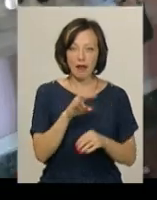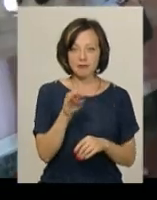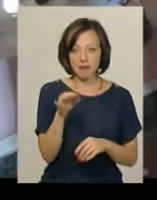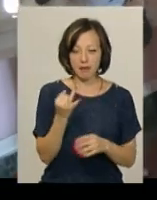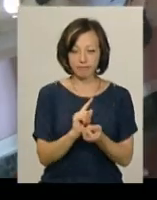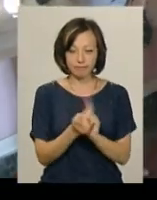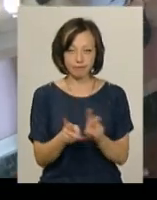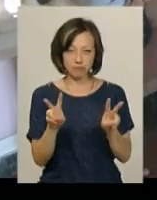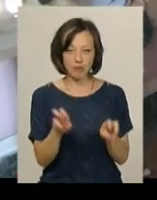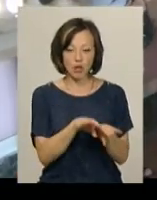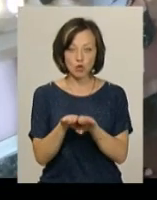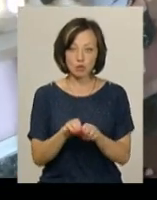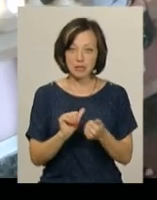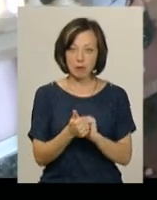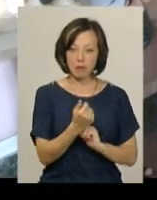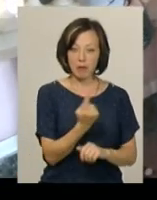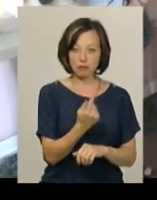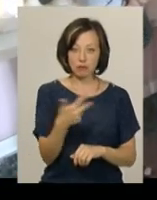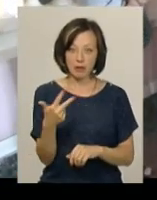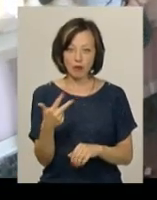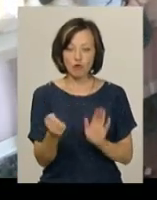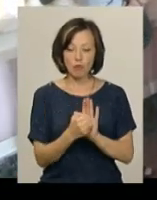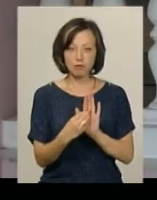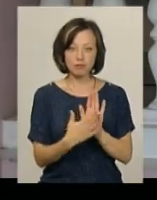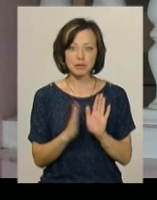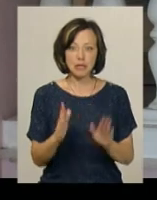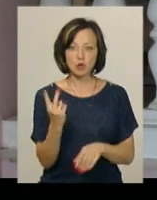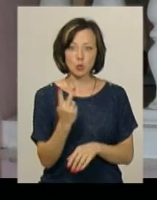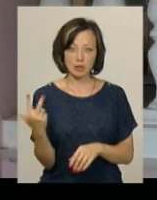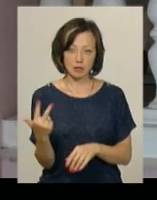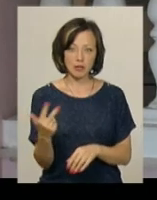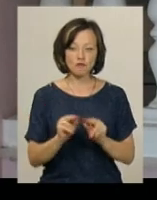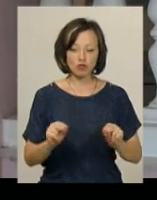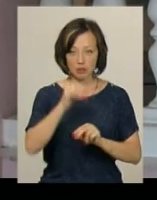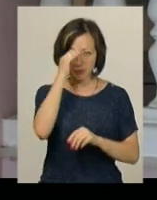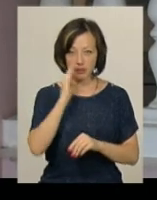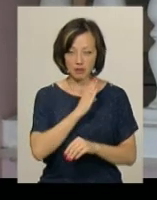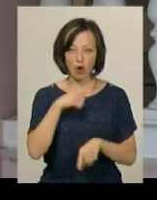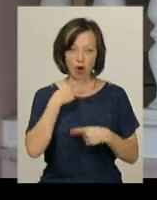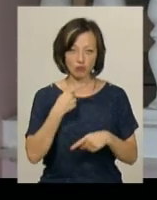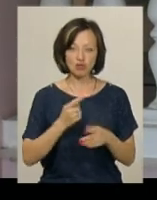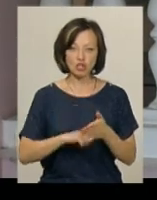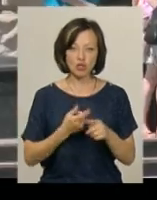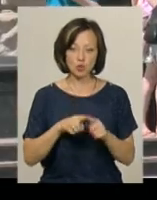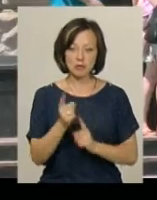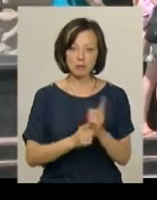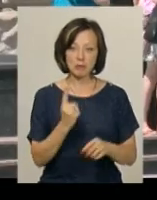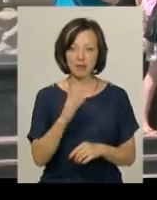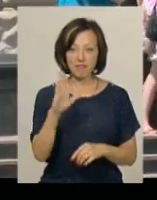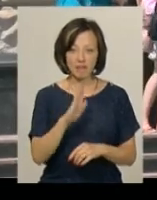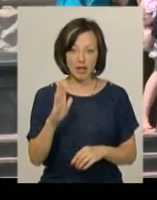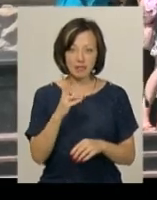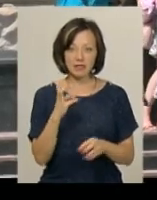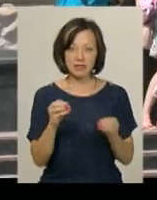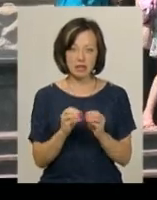Що ж стосується ступенів, то замість першого-третього у документі прописано другий-третій. Вчителі та батьки учнів кажуть, через цю зміну з 1 вересня